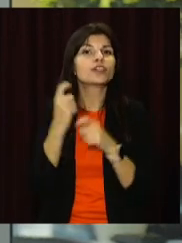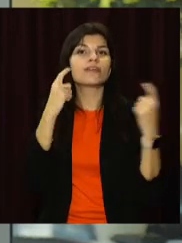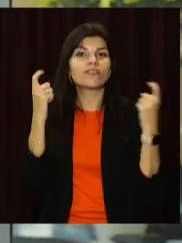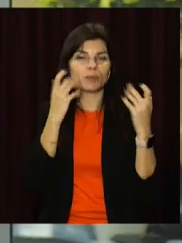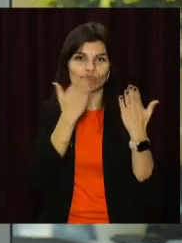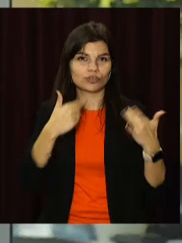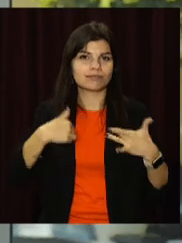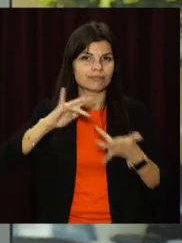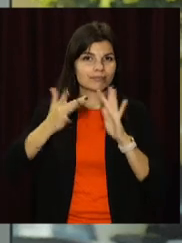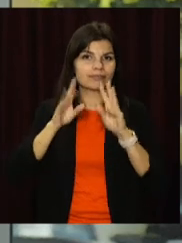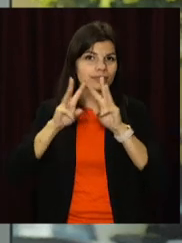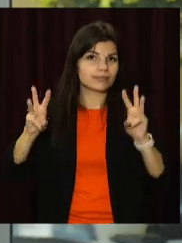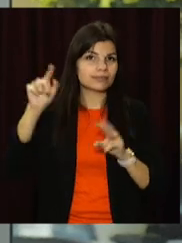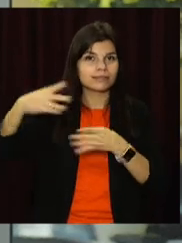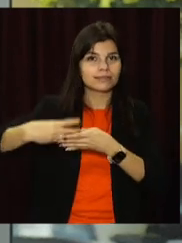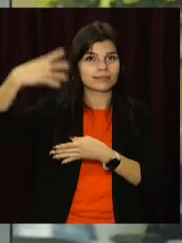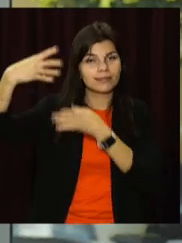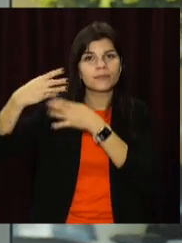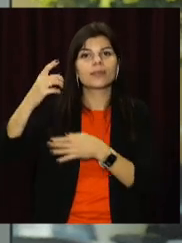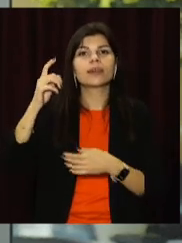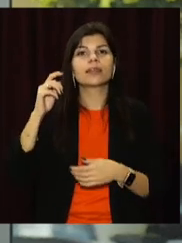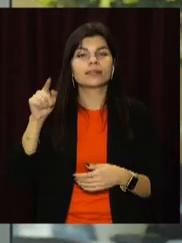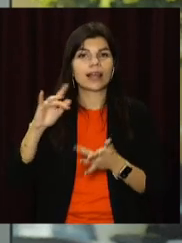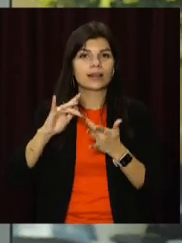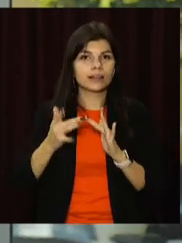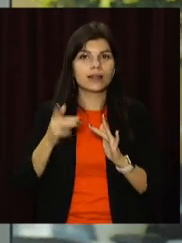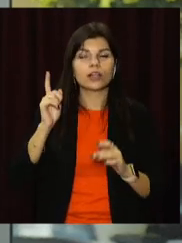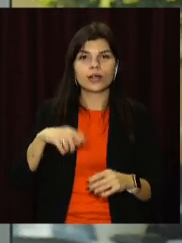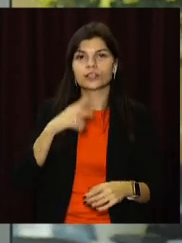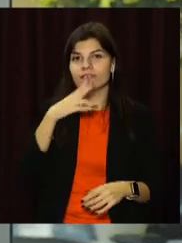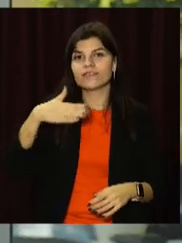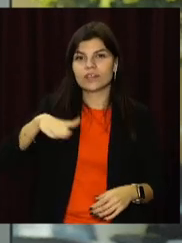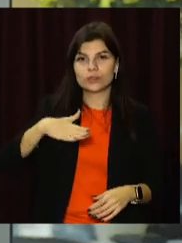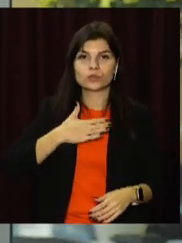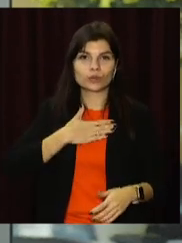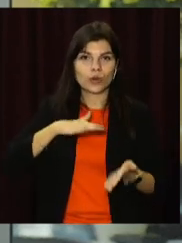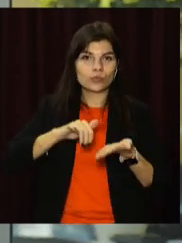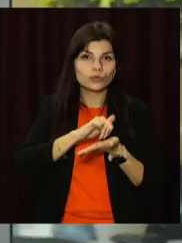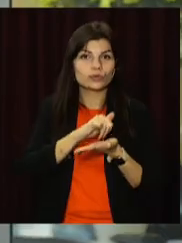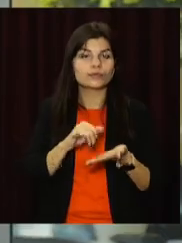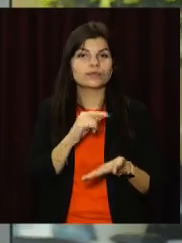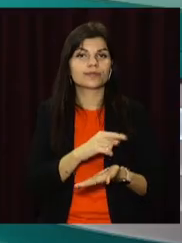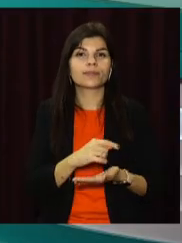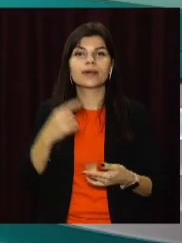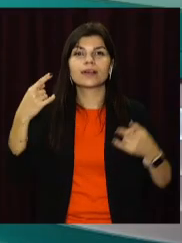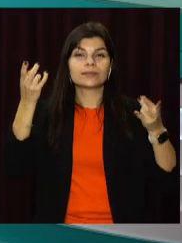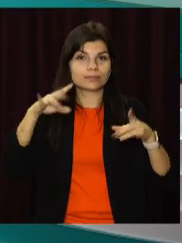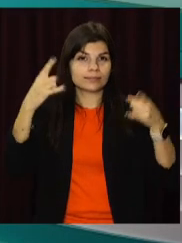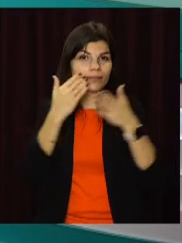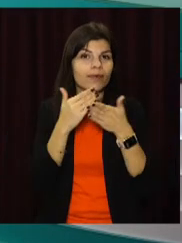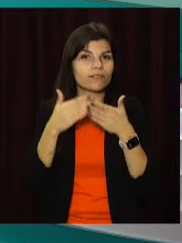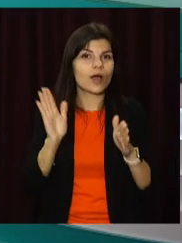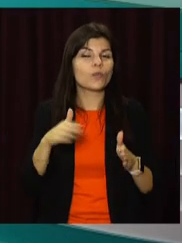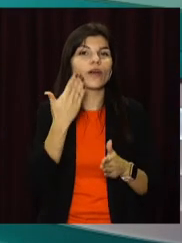читайте на нашому сайті opentv.media та в соцмережах. Сюжети переглядайте на нашому ютуб-каналі. Залишайтесь з